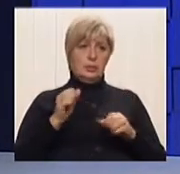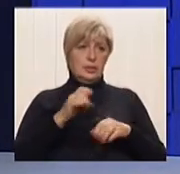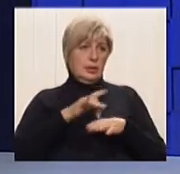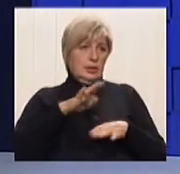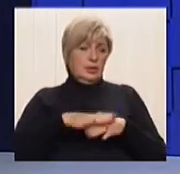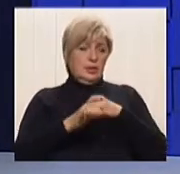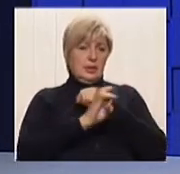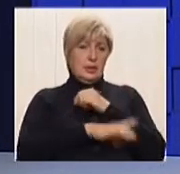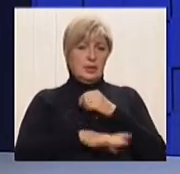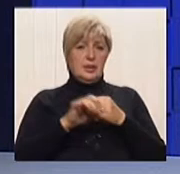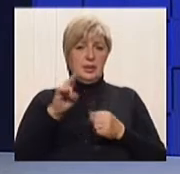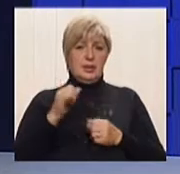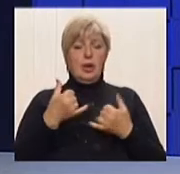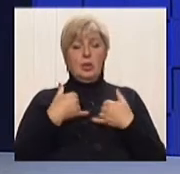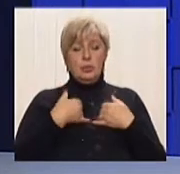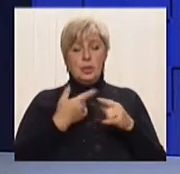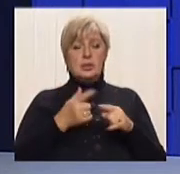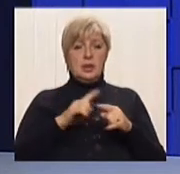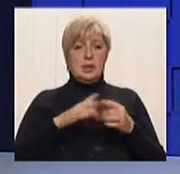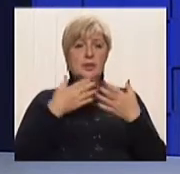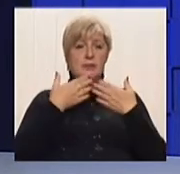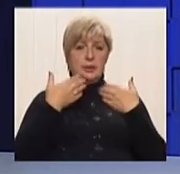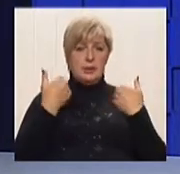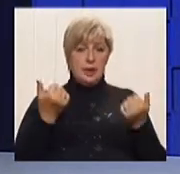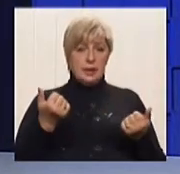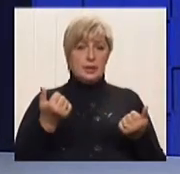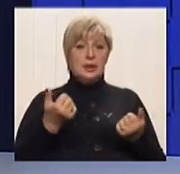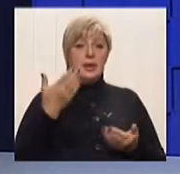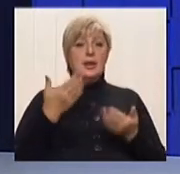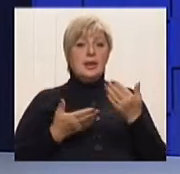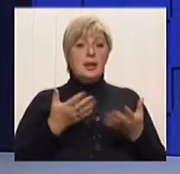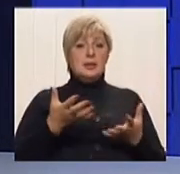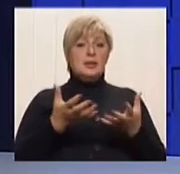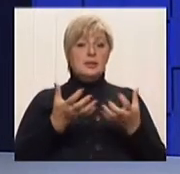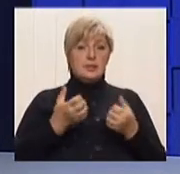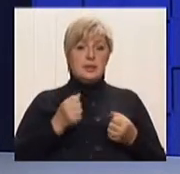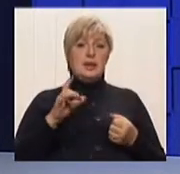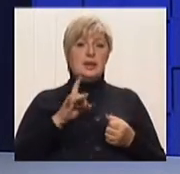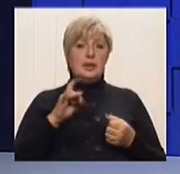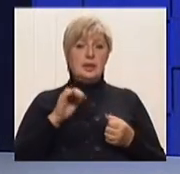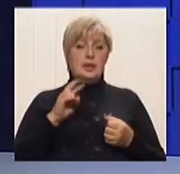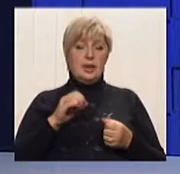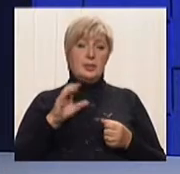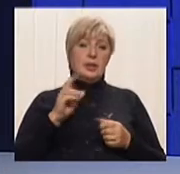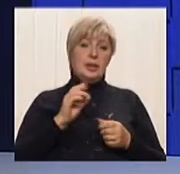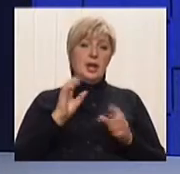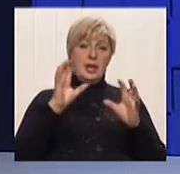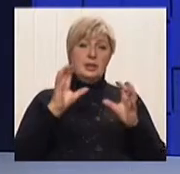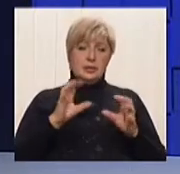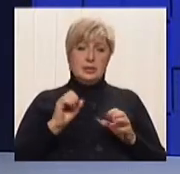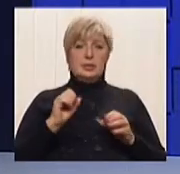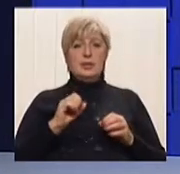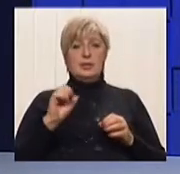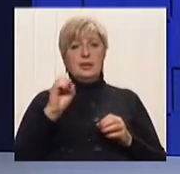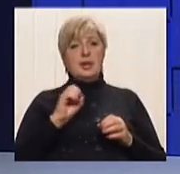досудебних розбирательств. У нас цього немає. Ну, скажімо так, якщо взяти регламент і директиви Європейського Союзу, там є нюанси,